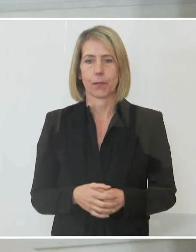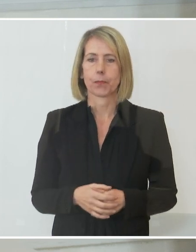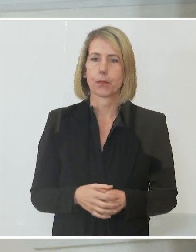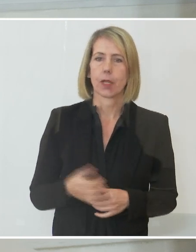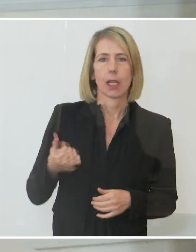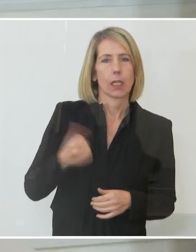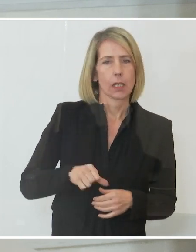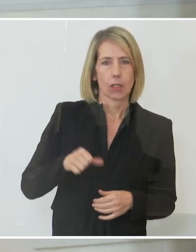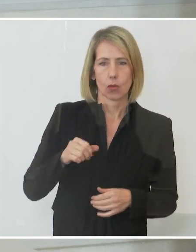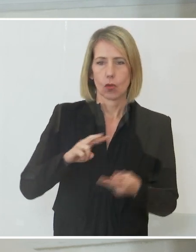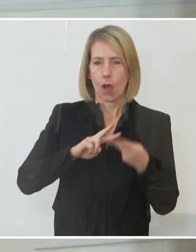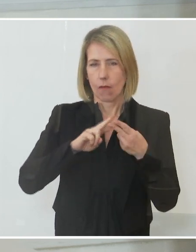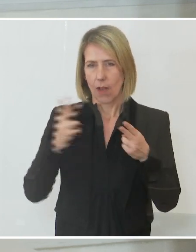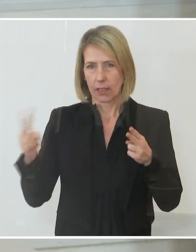ikron.